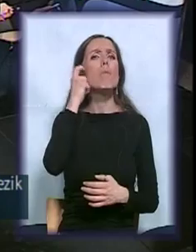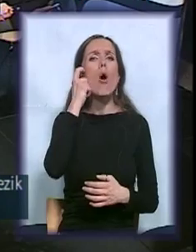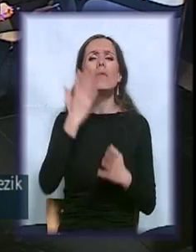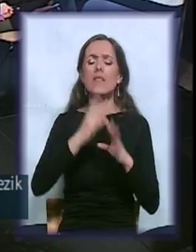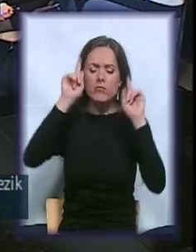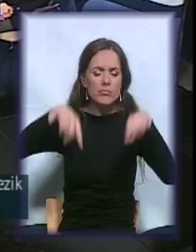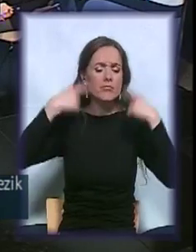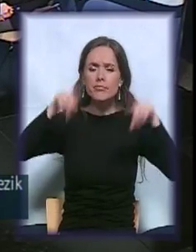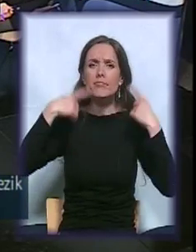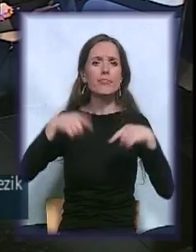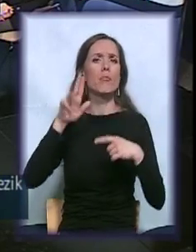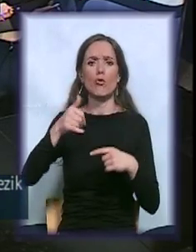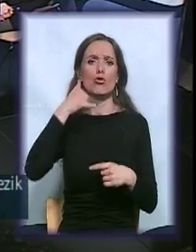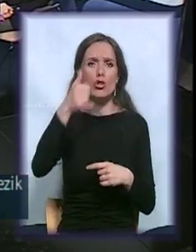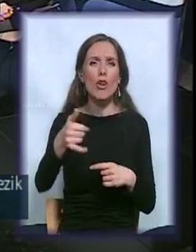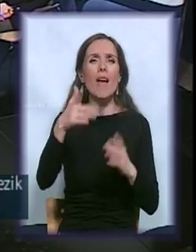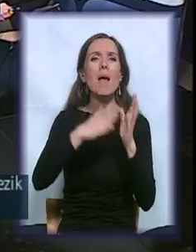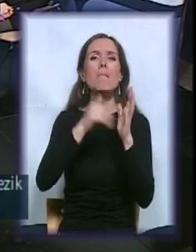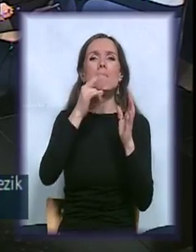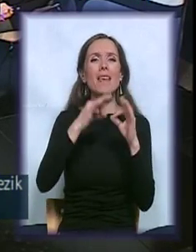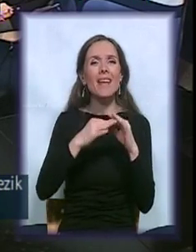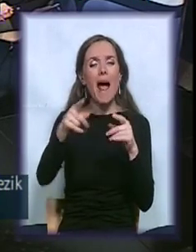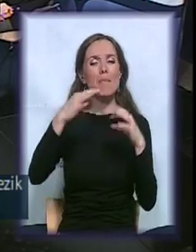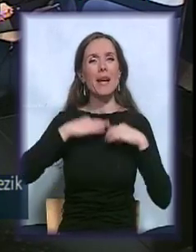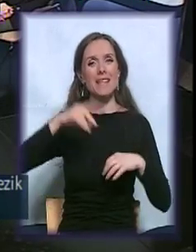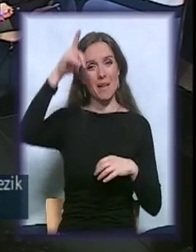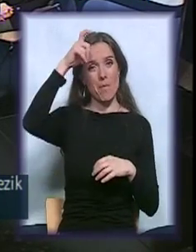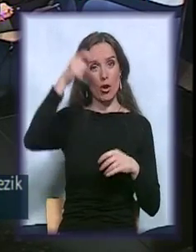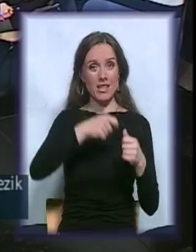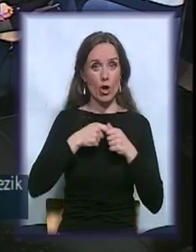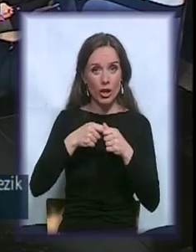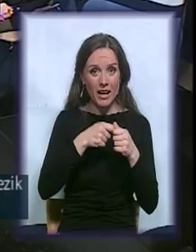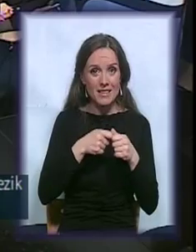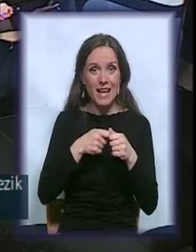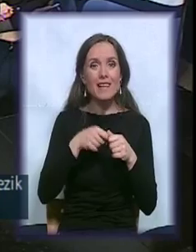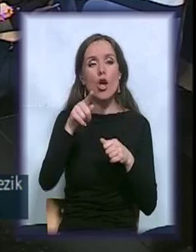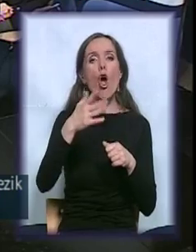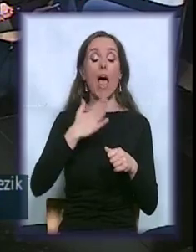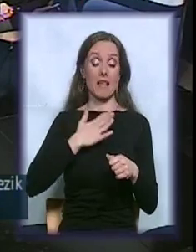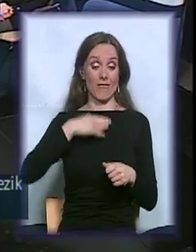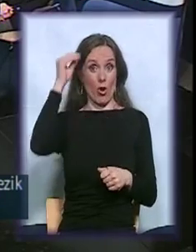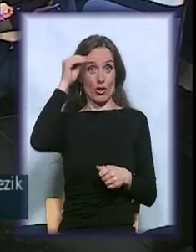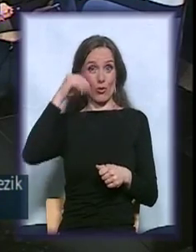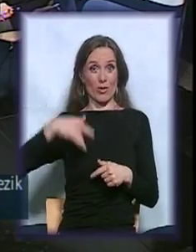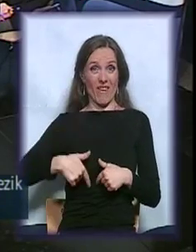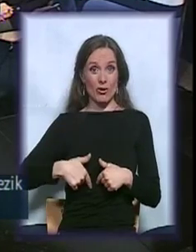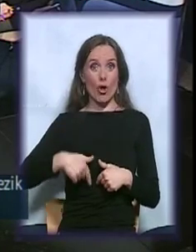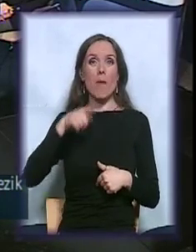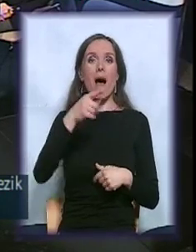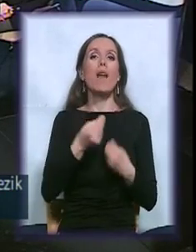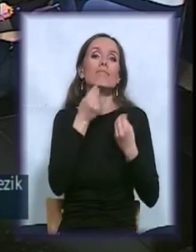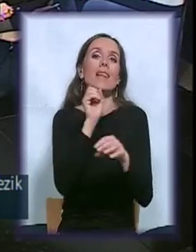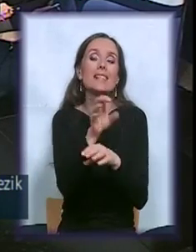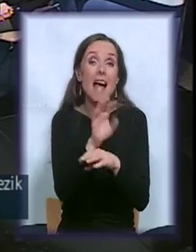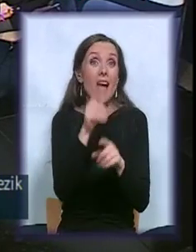Mira koja je presnica Belgaske organizacije i svog iskustva daje savete. I verujte, kad odu kod doktora, onda